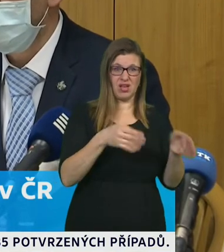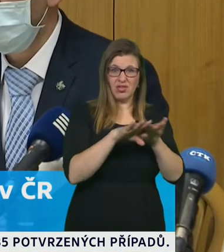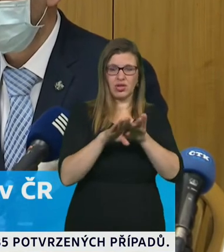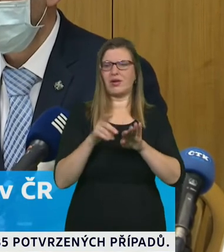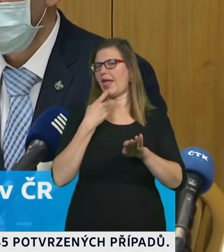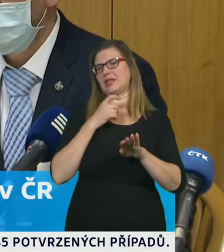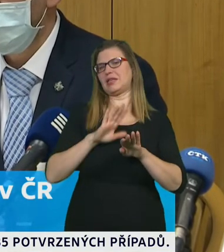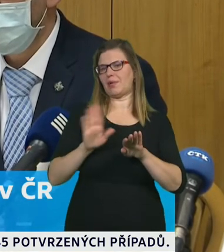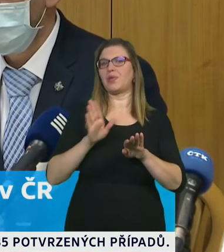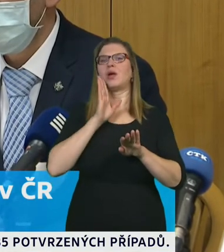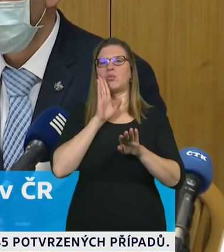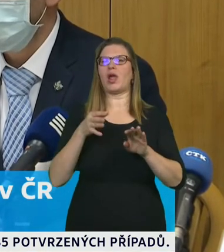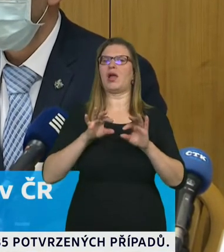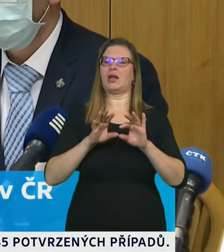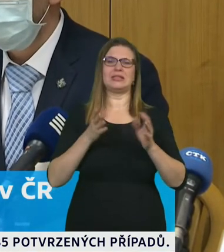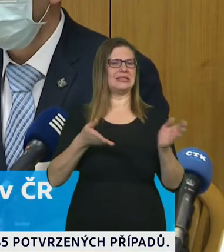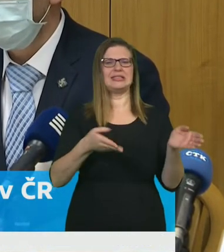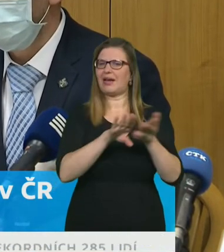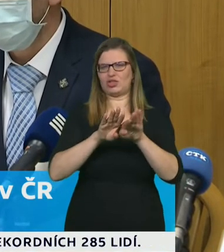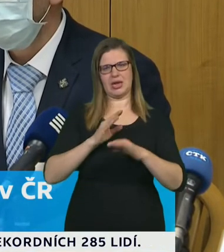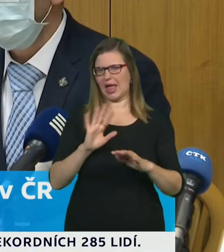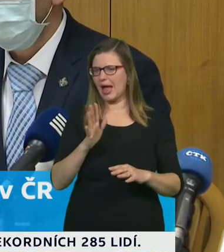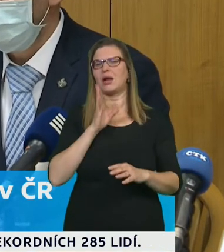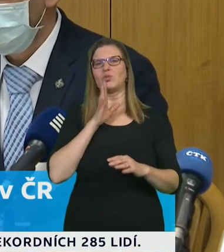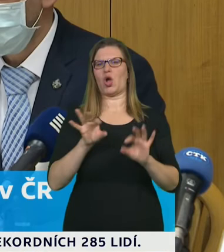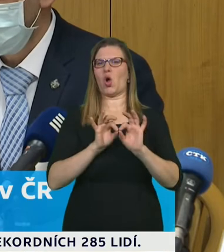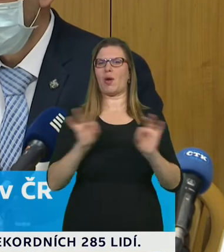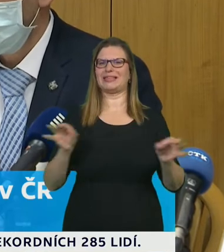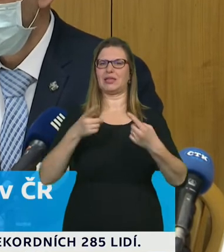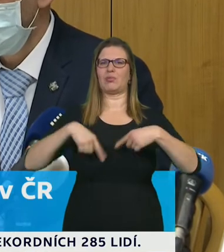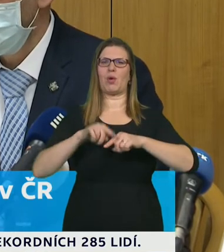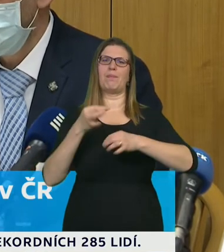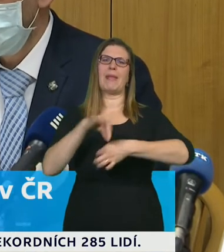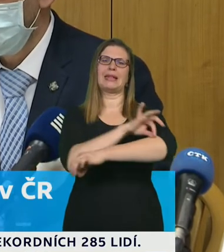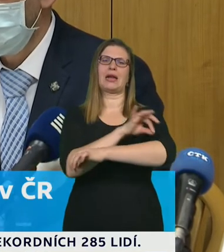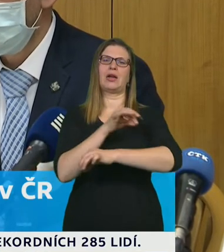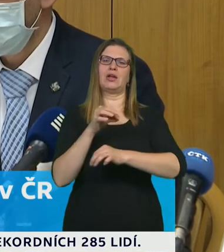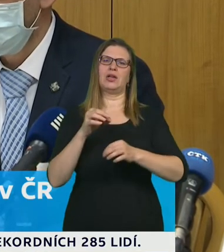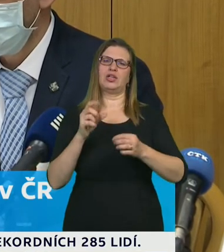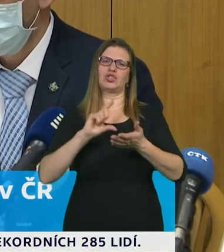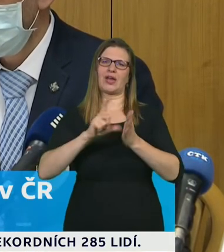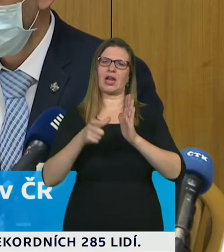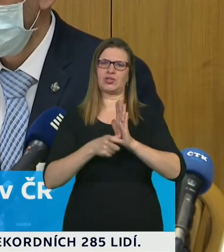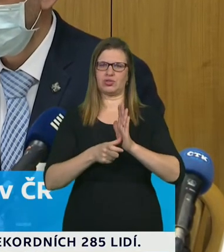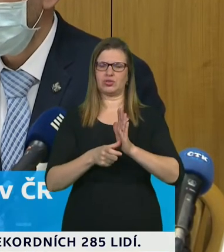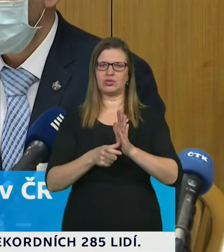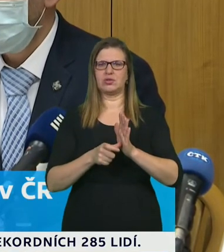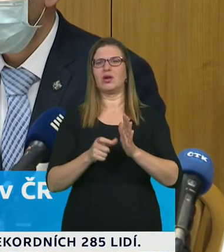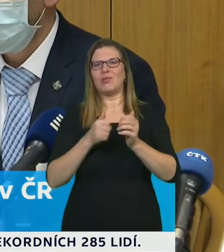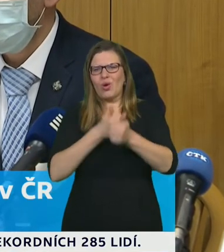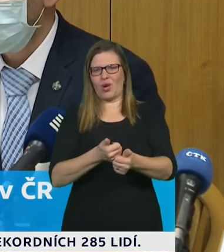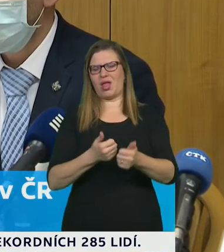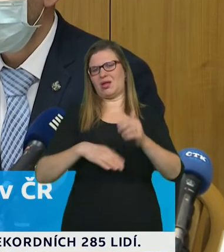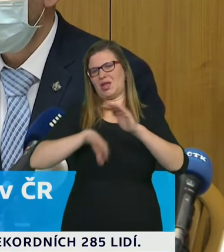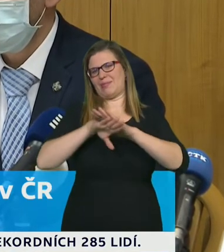osob na metry čtvereční jinými slovy nebudou se zavírat obchody podle toho co prodávají ale budou